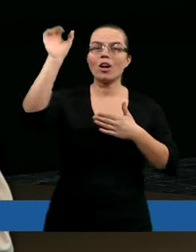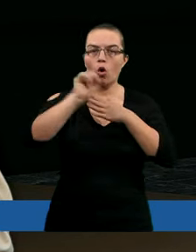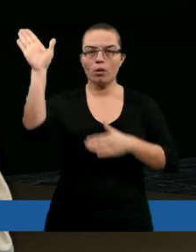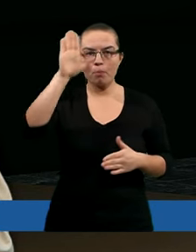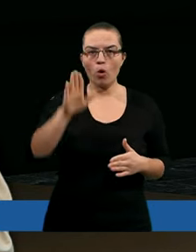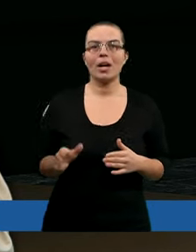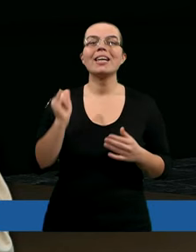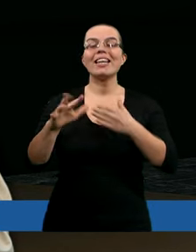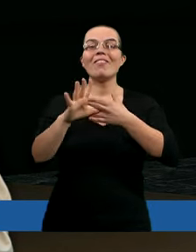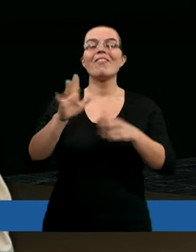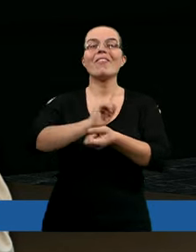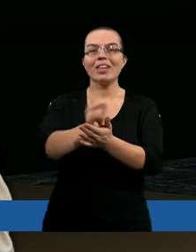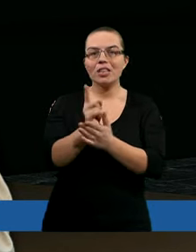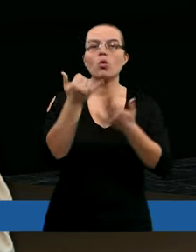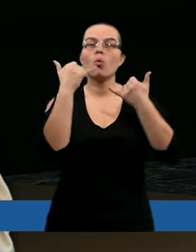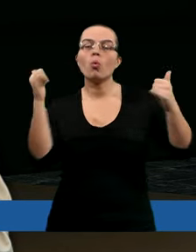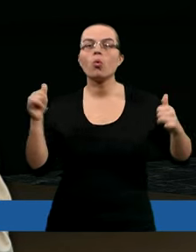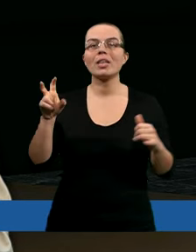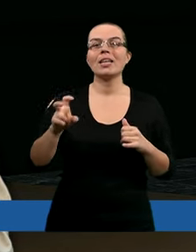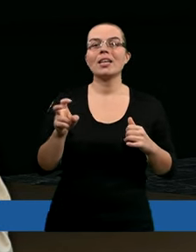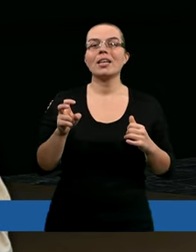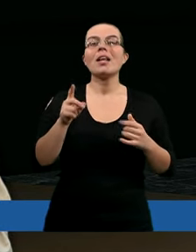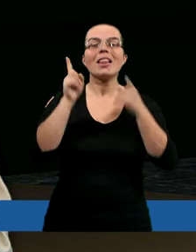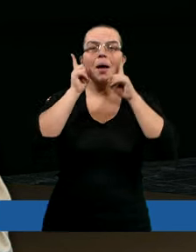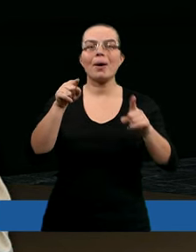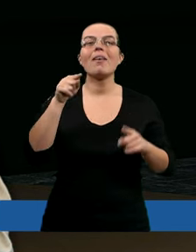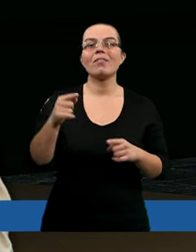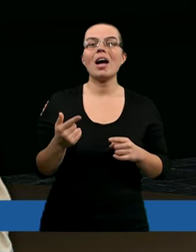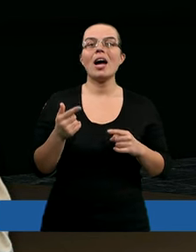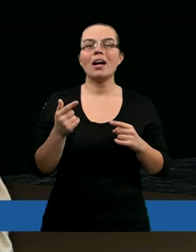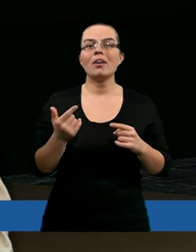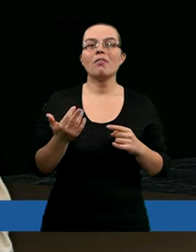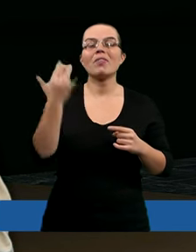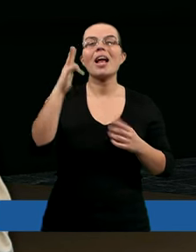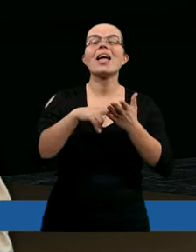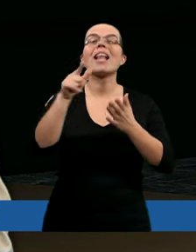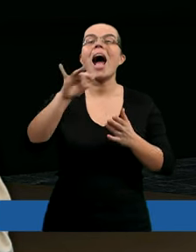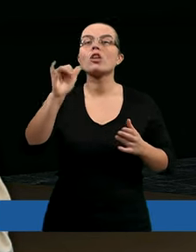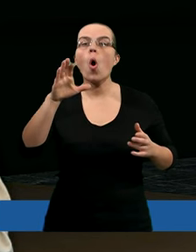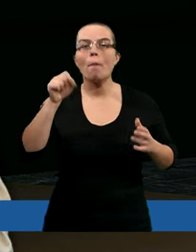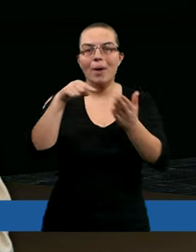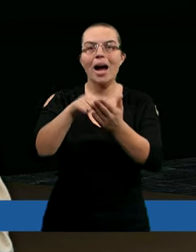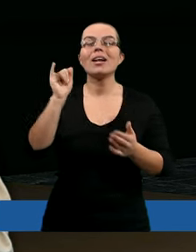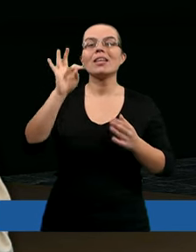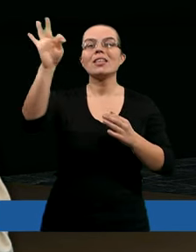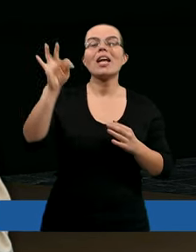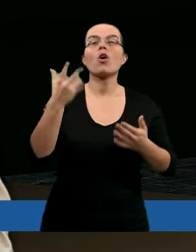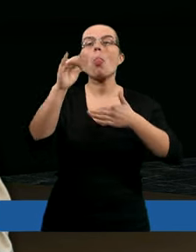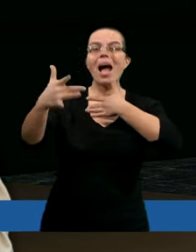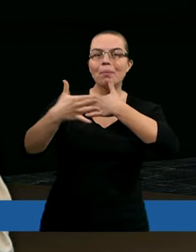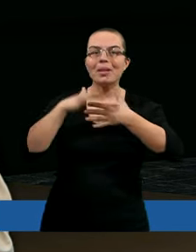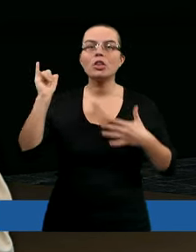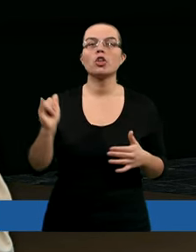I w wyniku różnych zdarzeń naprawdę wiele spadło na Joba. I zginęli jego najbliżsi